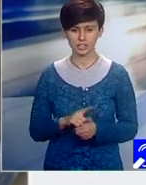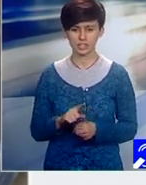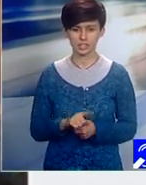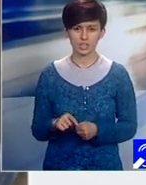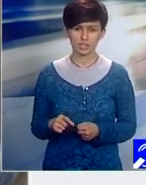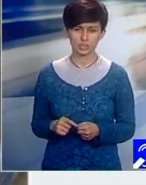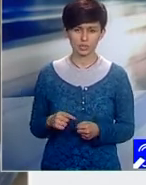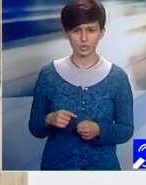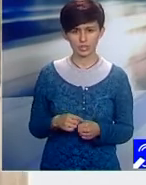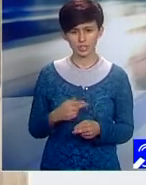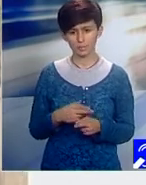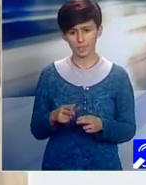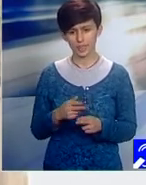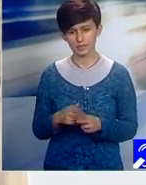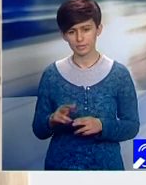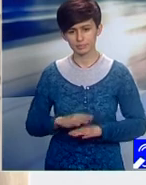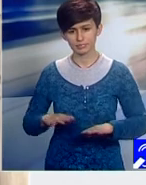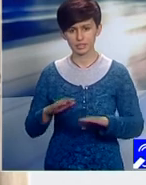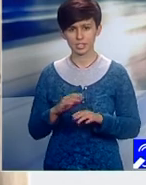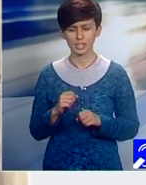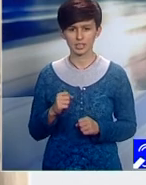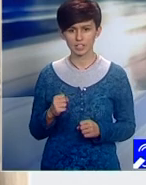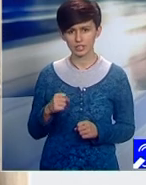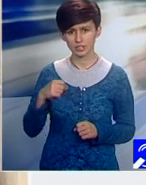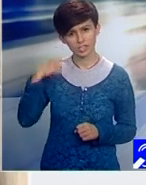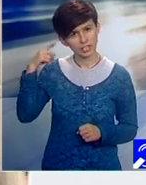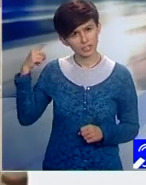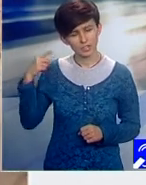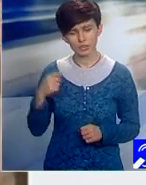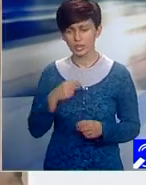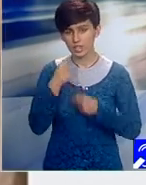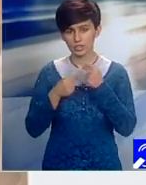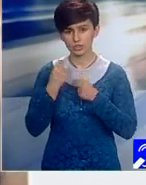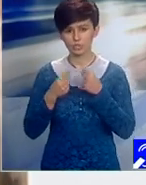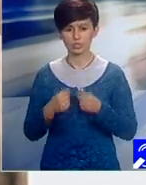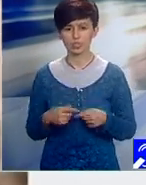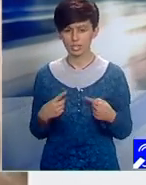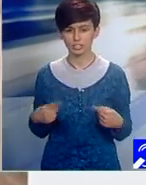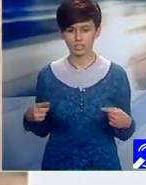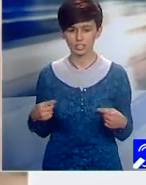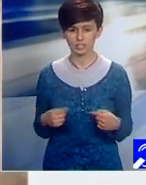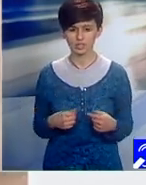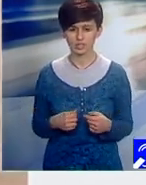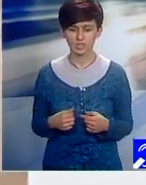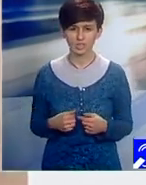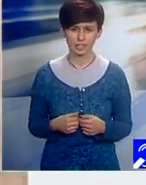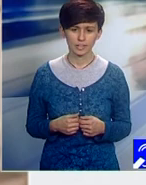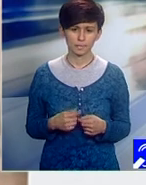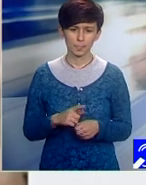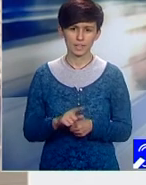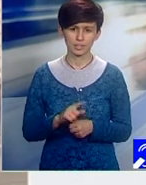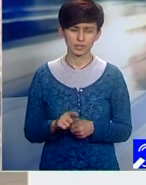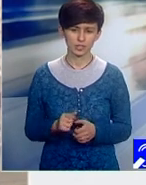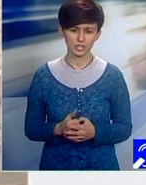virtuală, ochelari și jocuri diverse. Deci merită, merită văzut, trai zile. Da, foarte